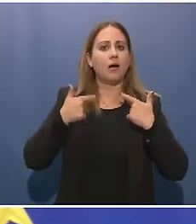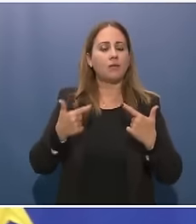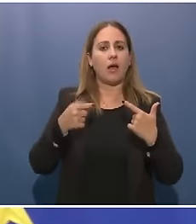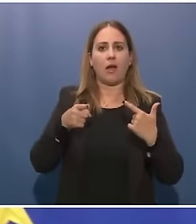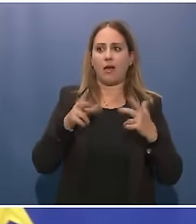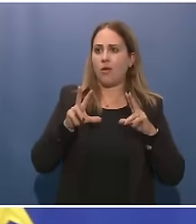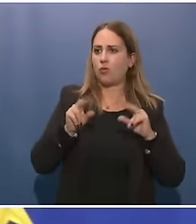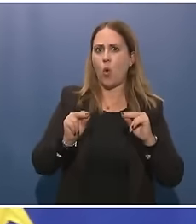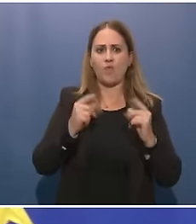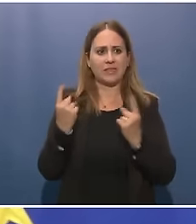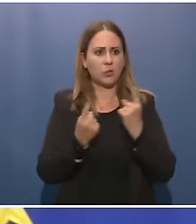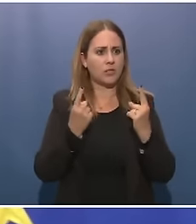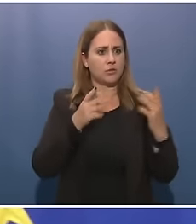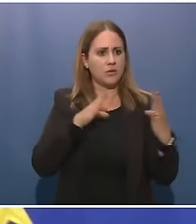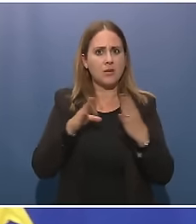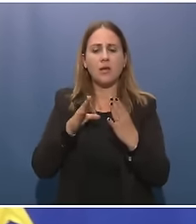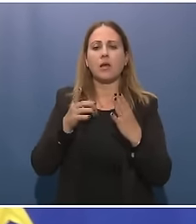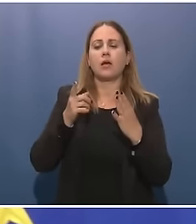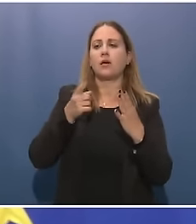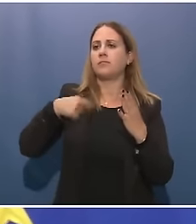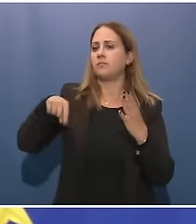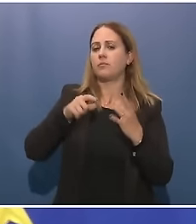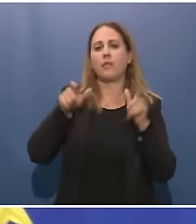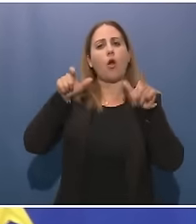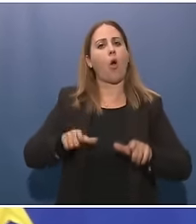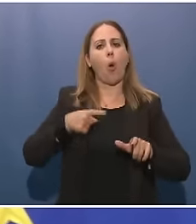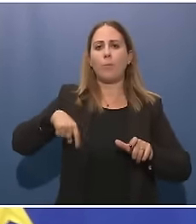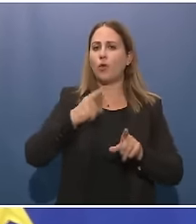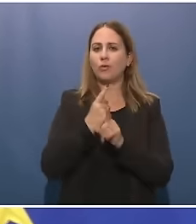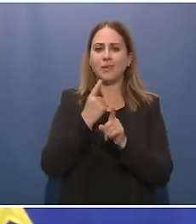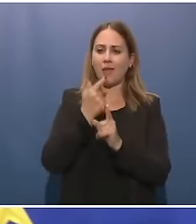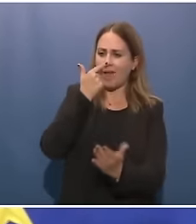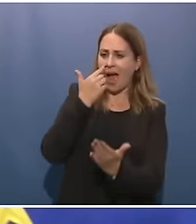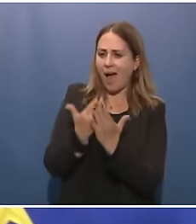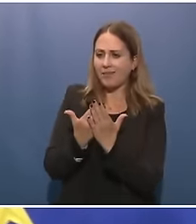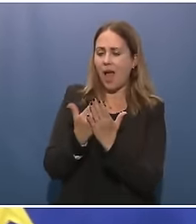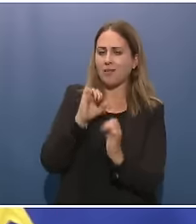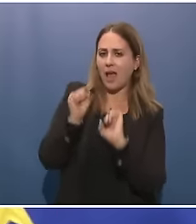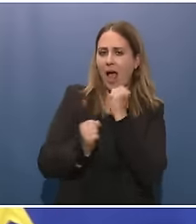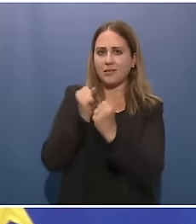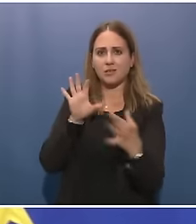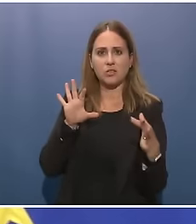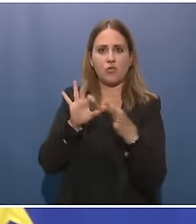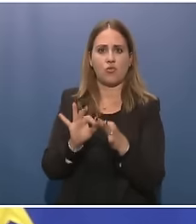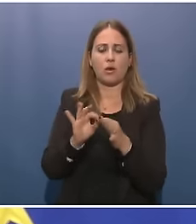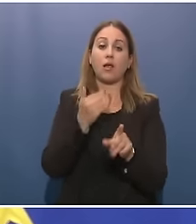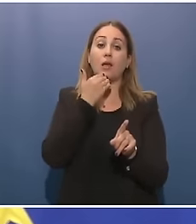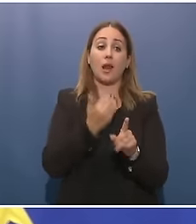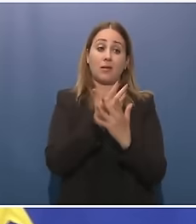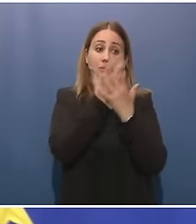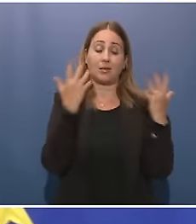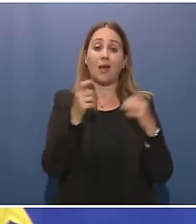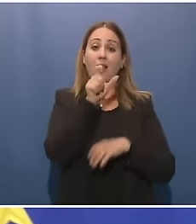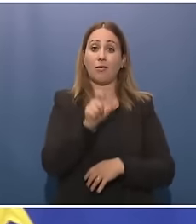impone a tutti noi di saper modulare in maniera diversa la nostra azione. Io ringrazio ovviamente Mark per aver scelto